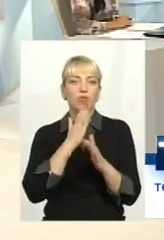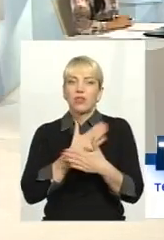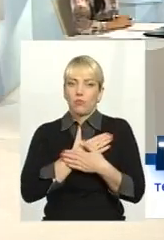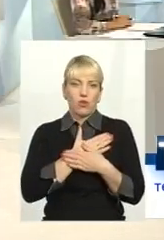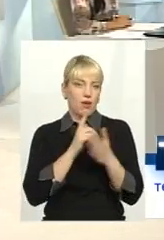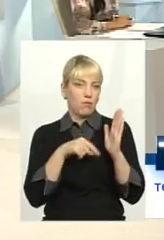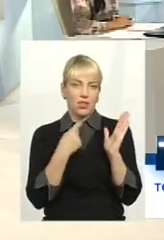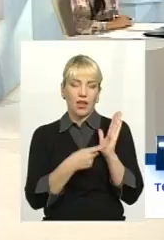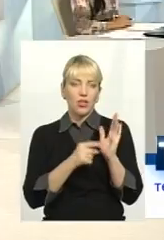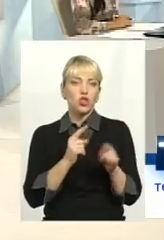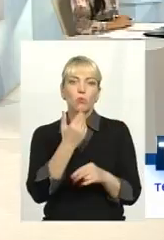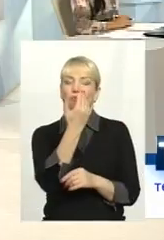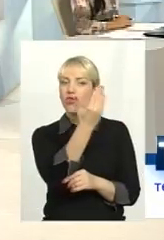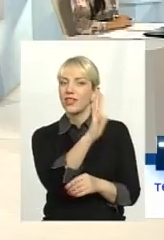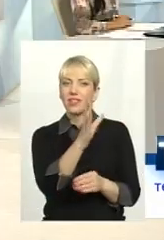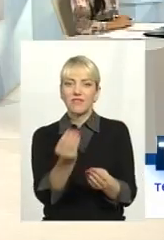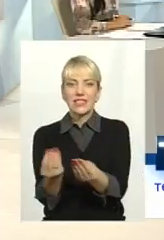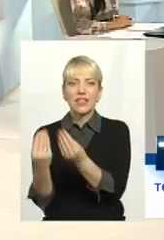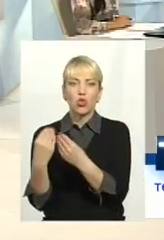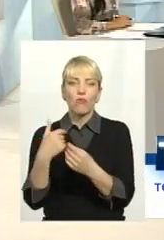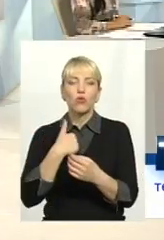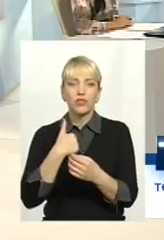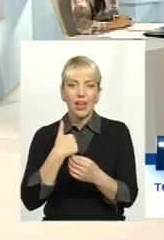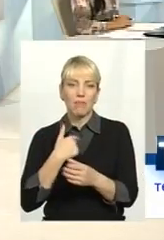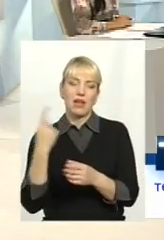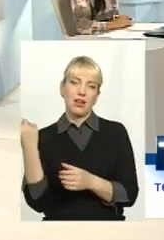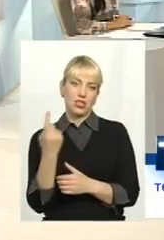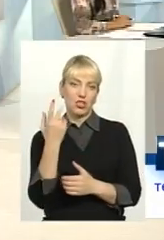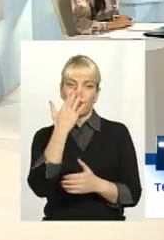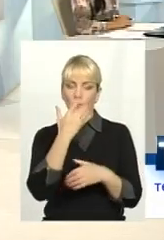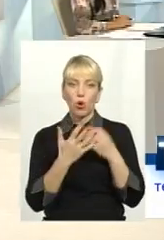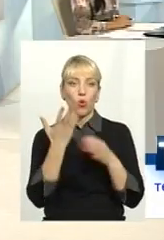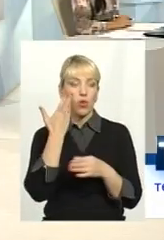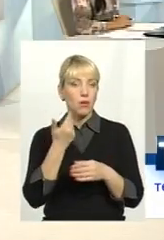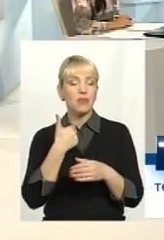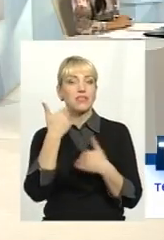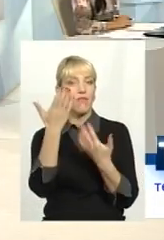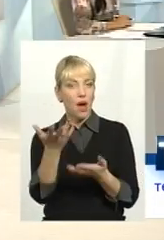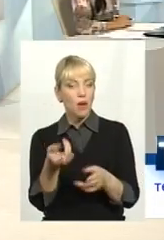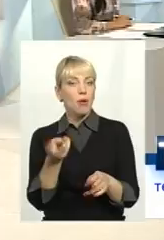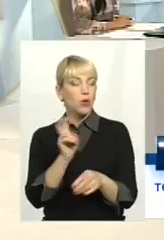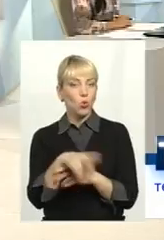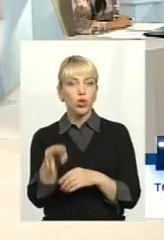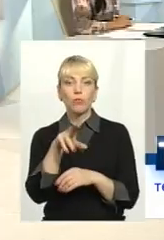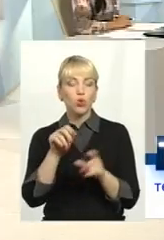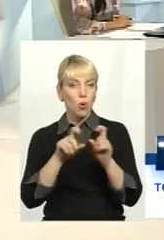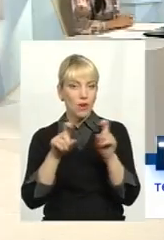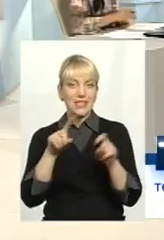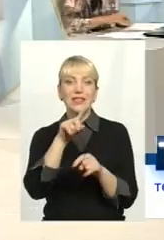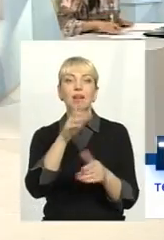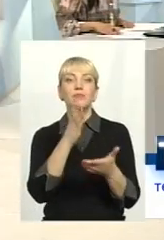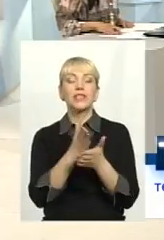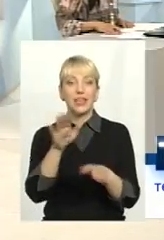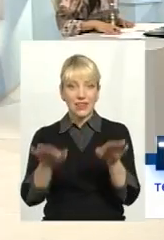чого вони не встановлюють нам лічильники. Вибачте, коли ми з вами приходимо до магазина, там є Терези, да?